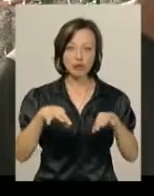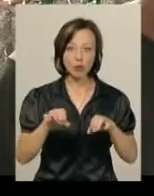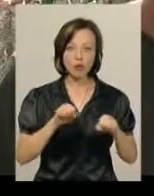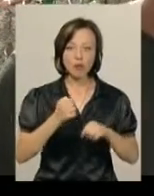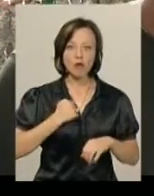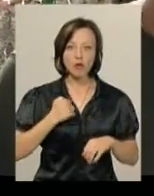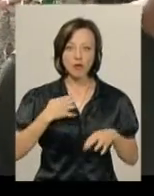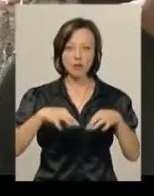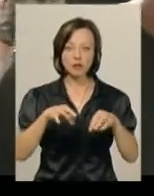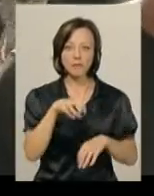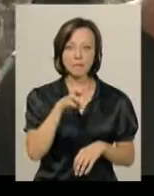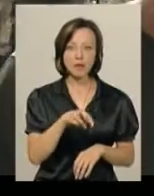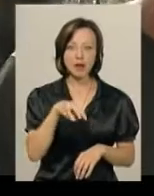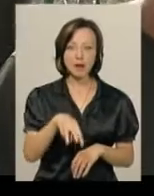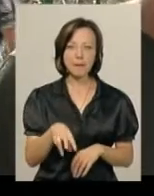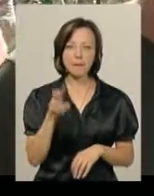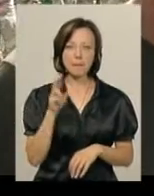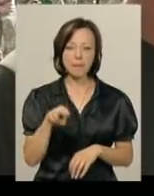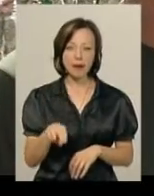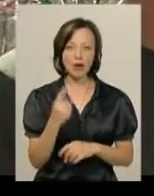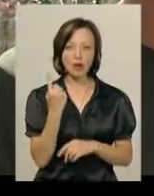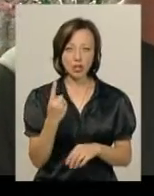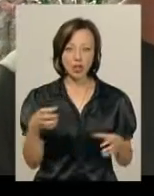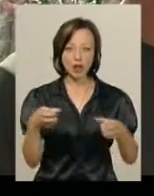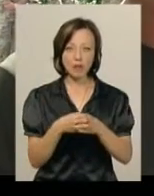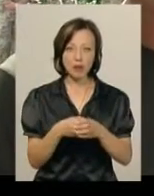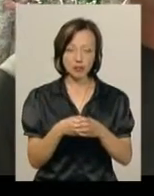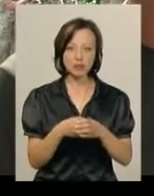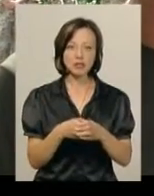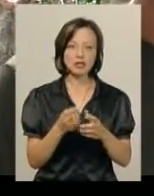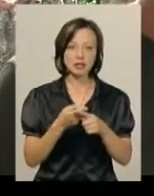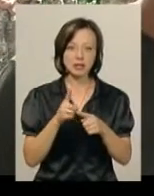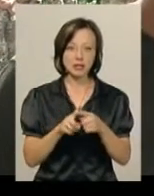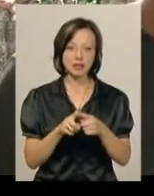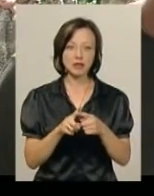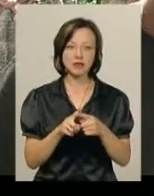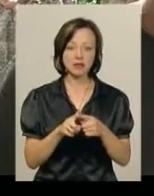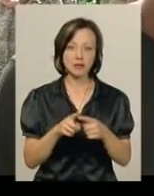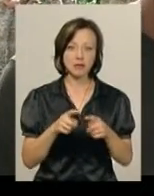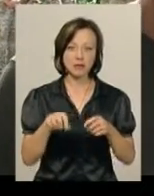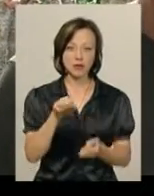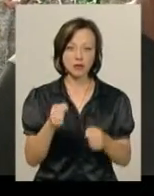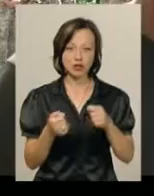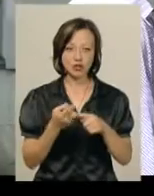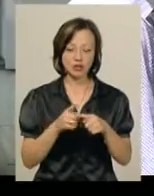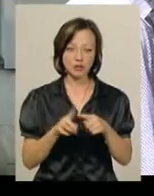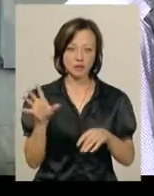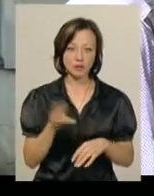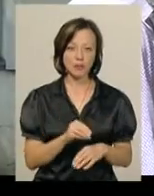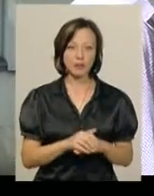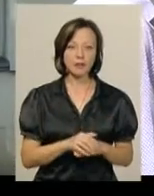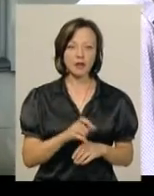командир бойової машини БМП-1. Відповідно, екіпаж – десант цієї машини».